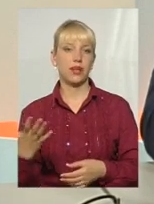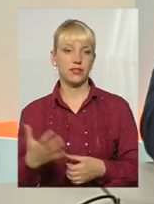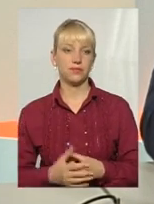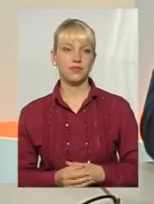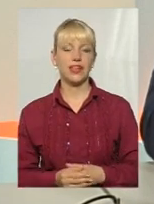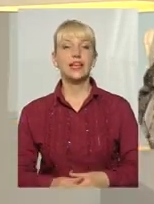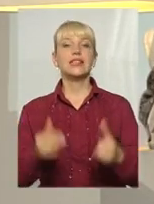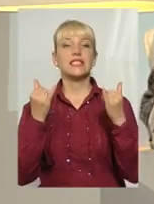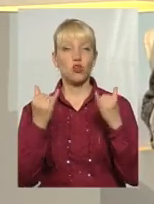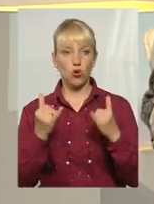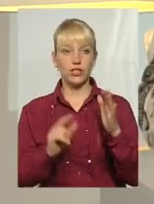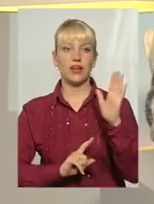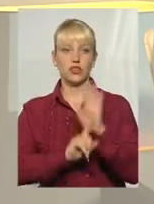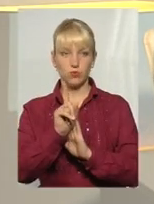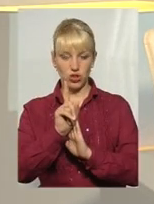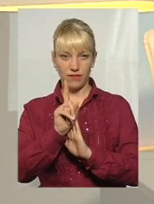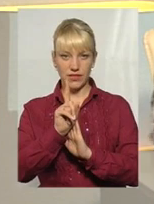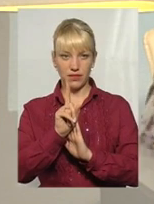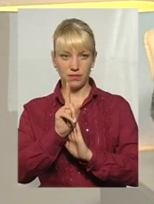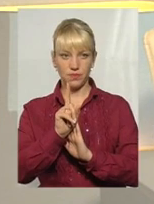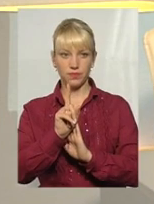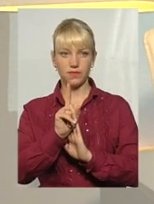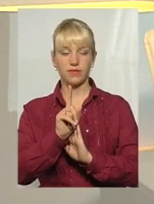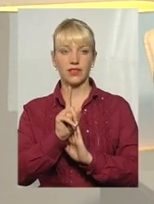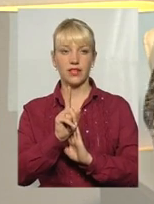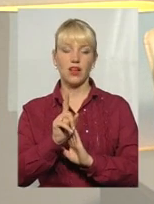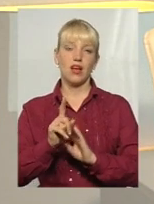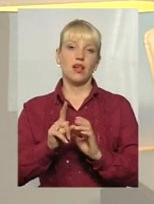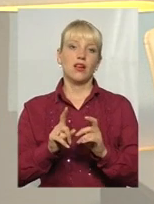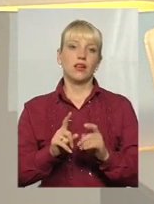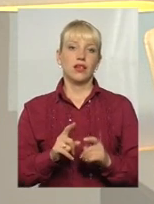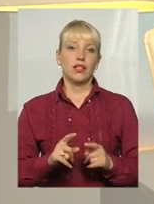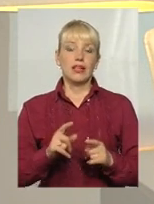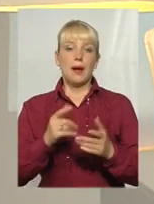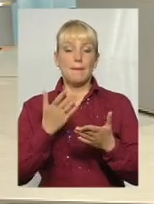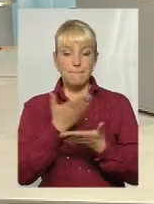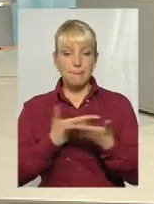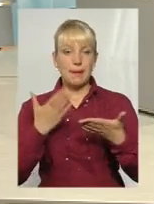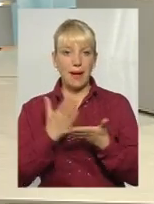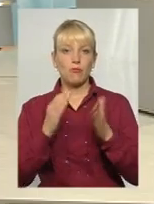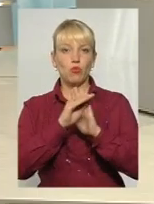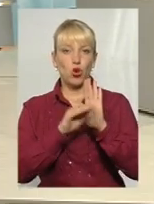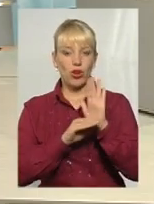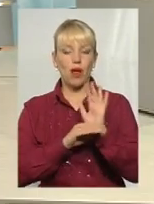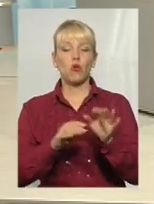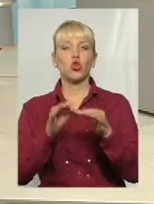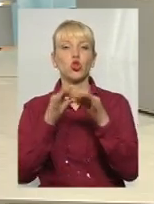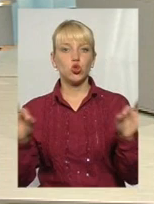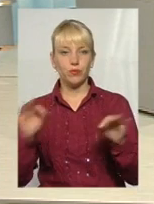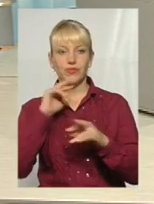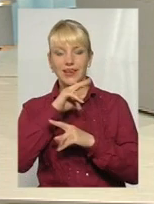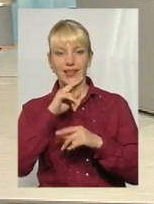Власне, сьогодні розпочався, ну, як там, шкотельгає, не шкотельгає, але маємо програму «Доступні ліки».